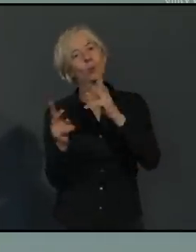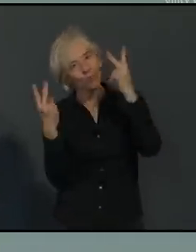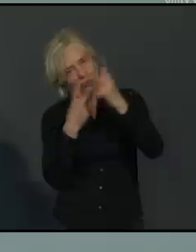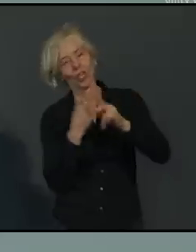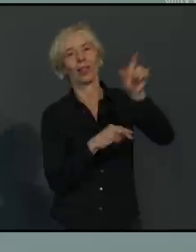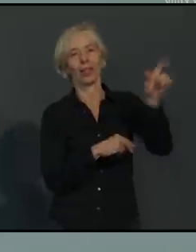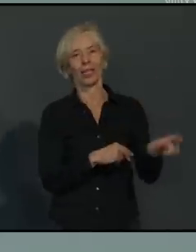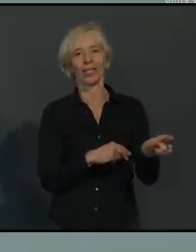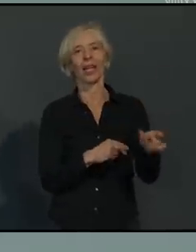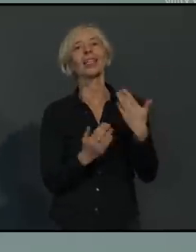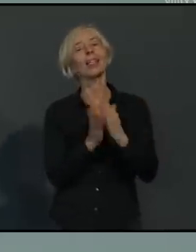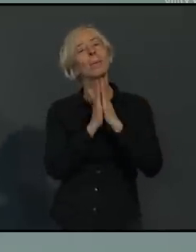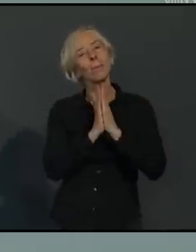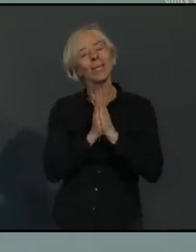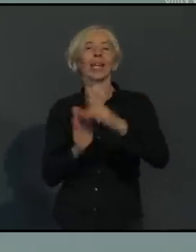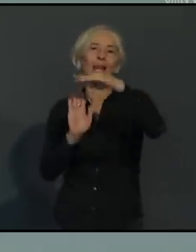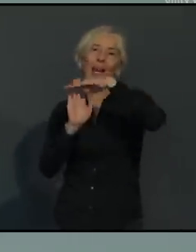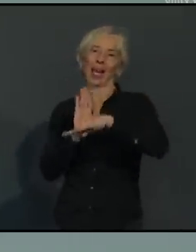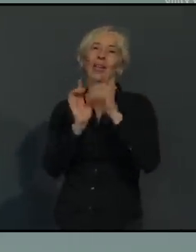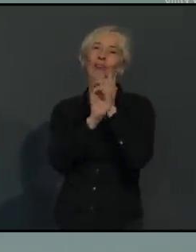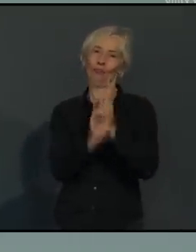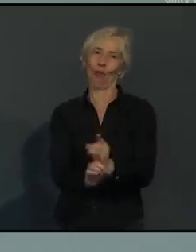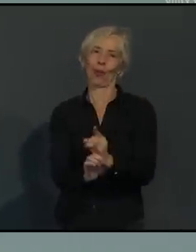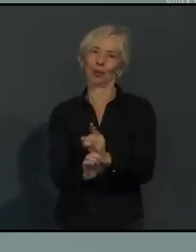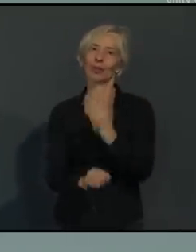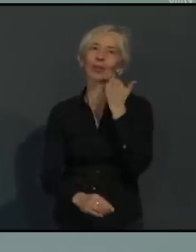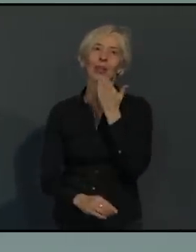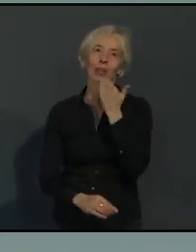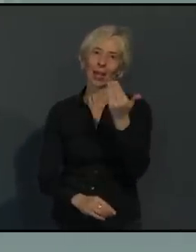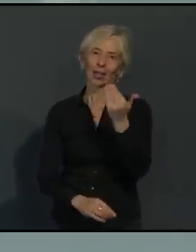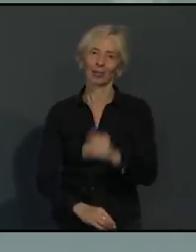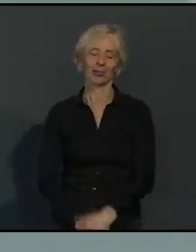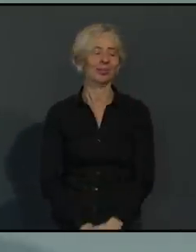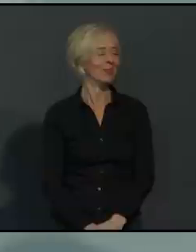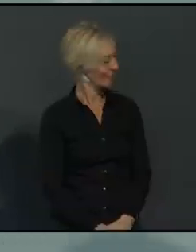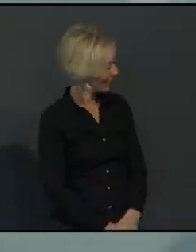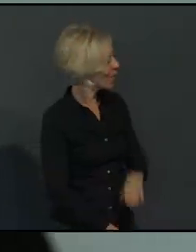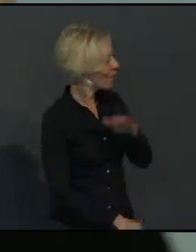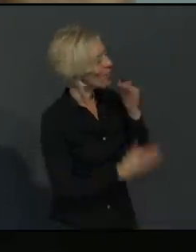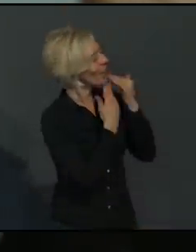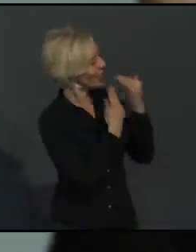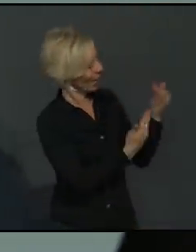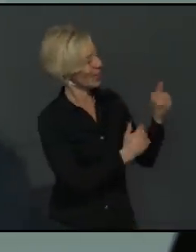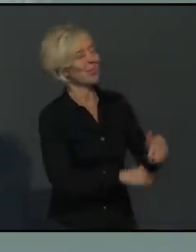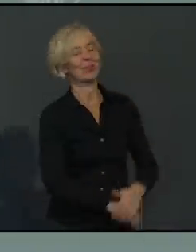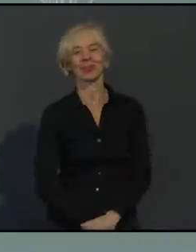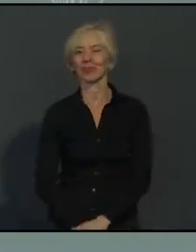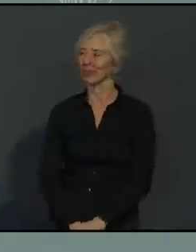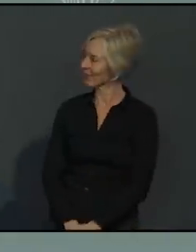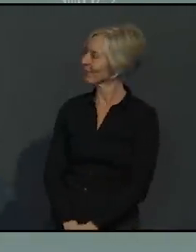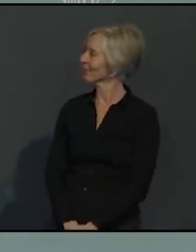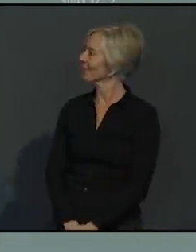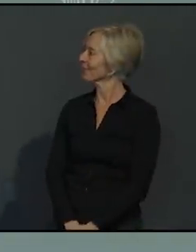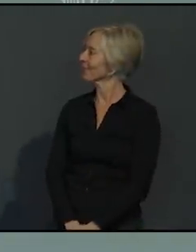halten Sie sich an den notwendigen Regeln. Danke. Vielen Dank, Trebes. Dann würde ich einen